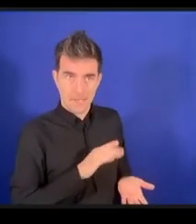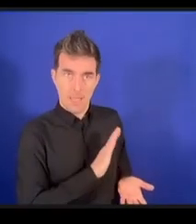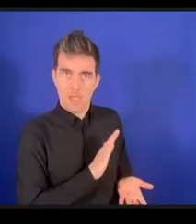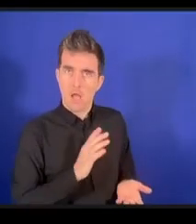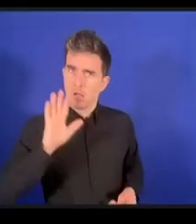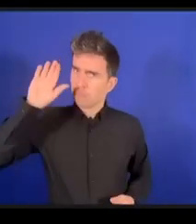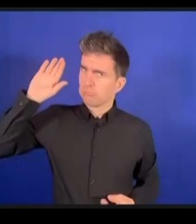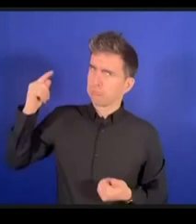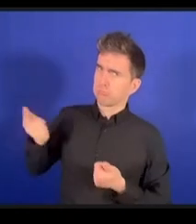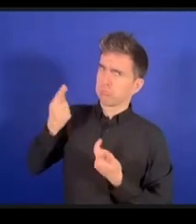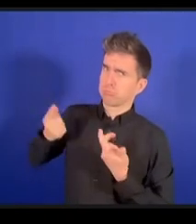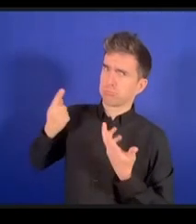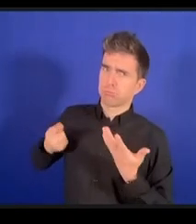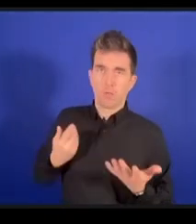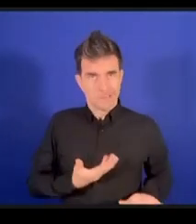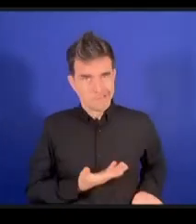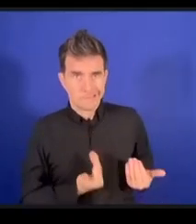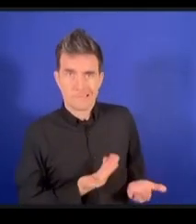'internet